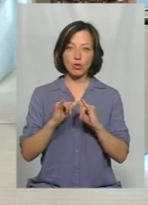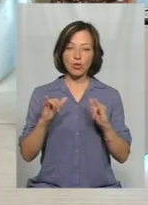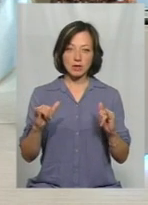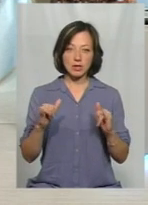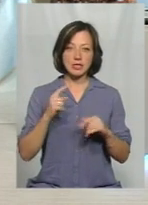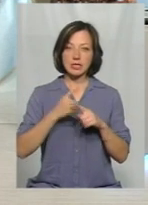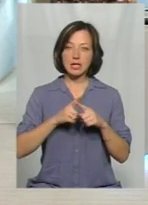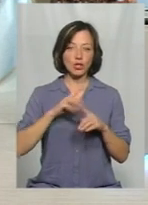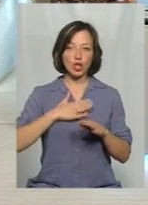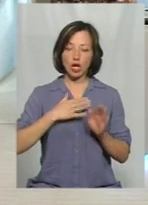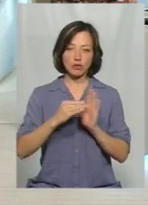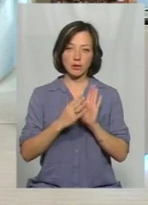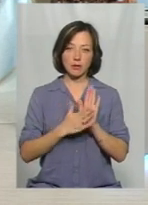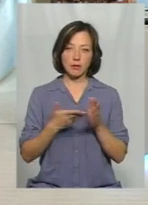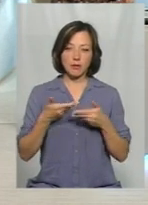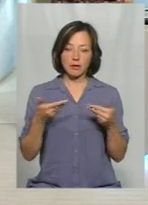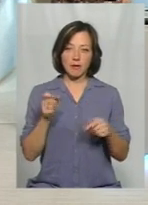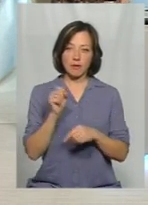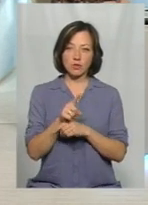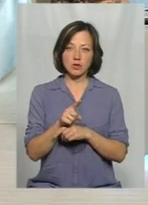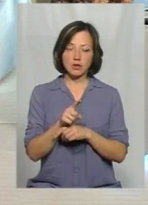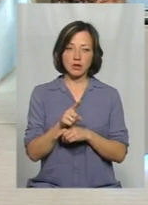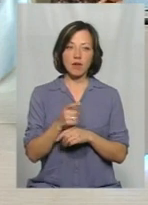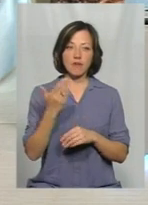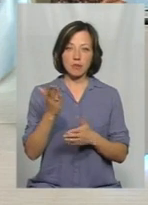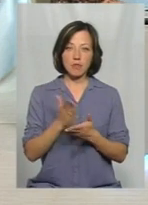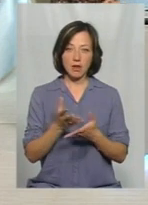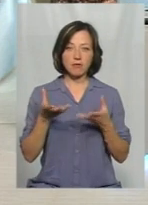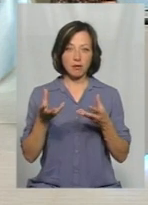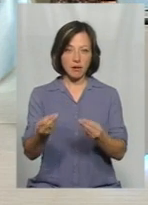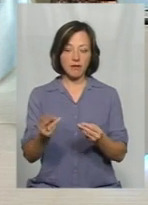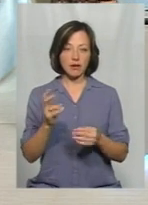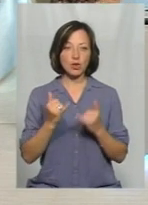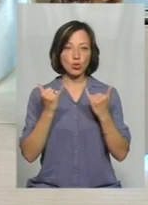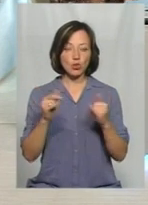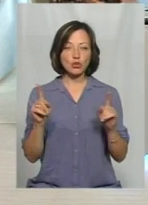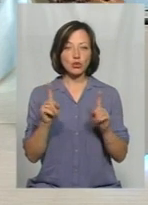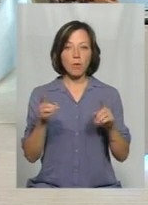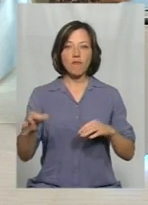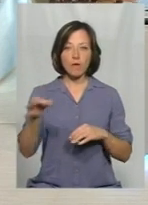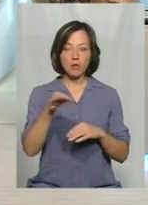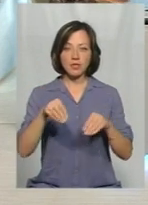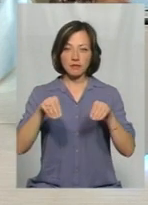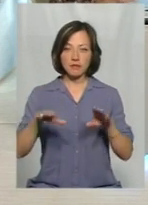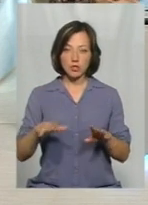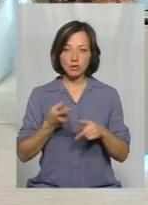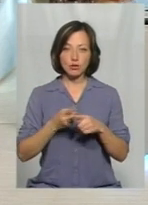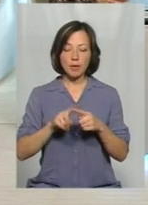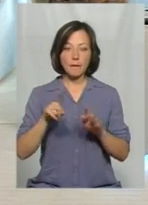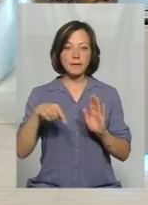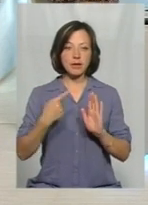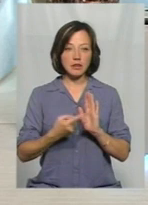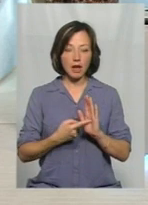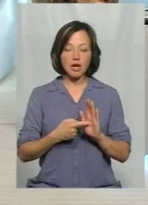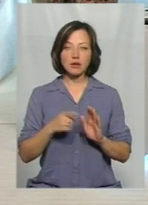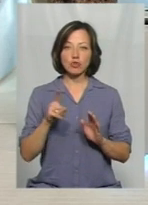ресурсів, це не наш приблиз. Ми не маємо функціях видавати і контролювати. важливі впливу для того, щоб в області вирішити питання з